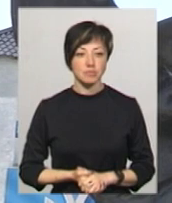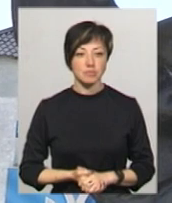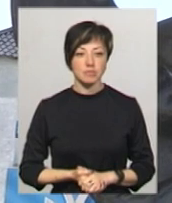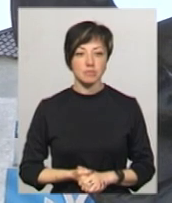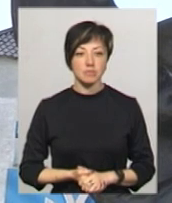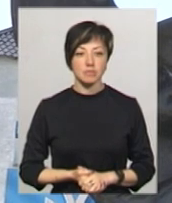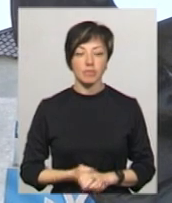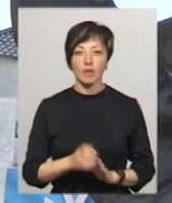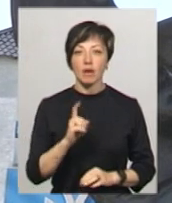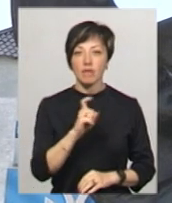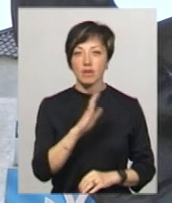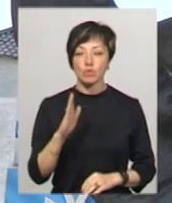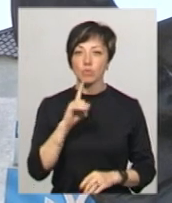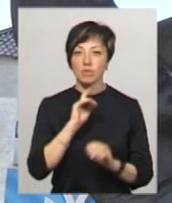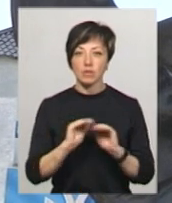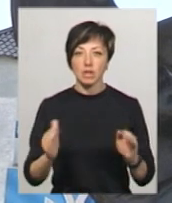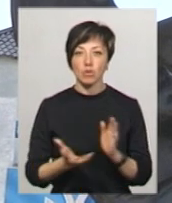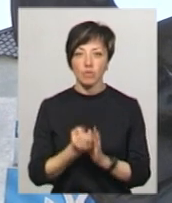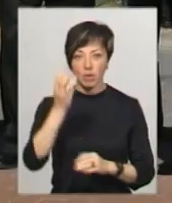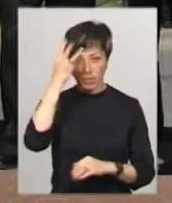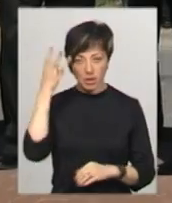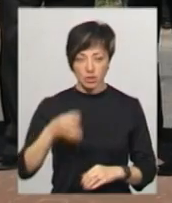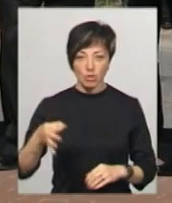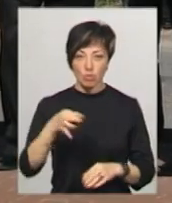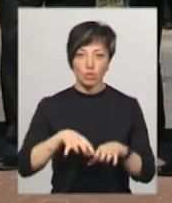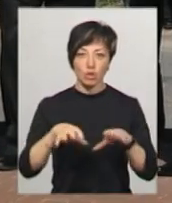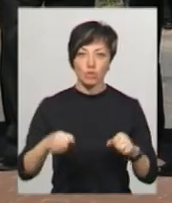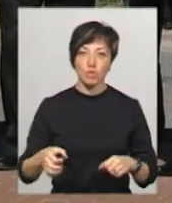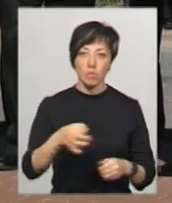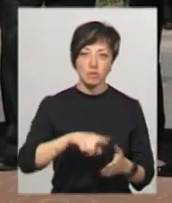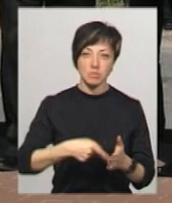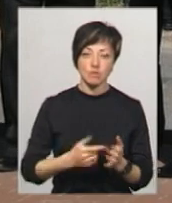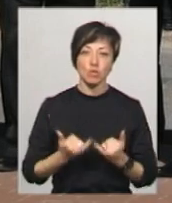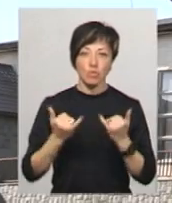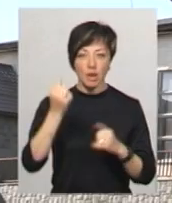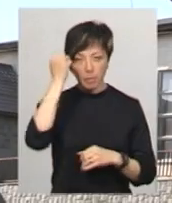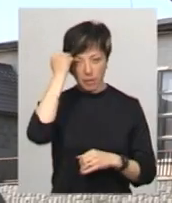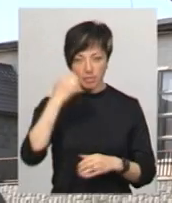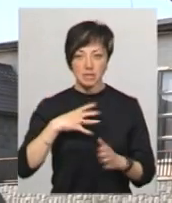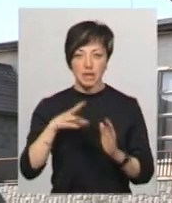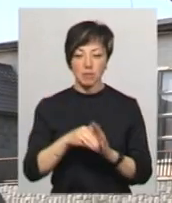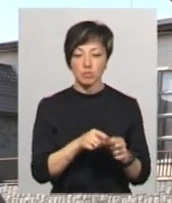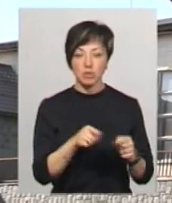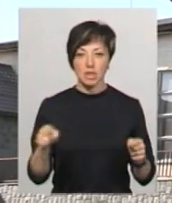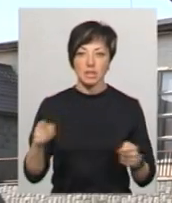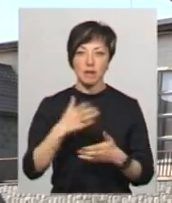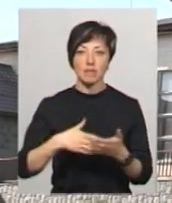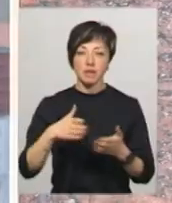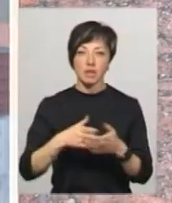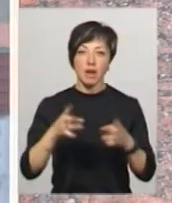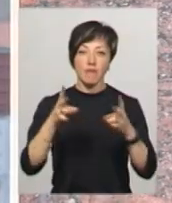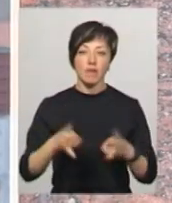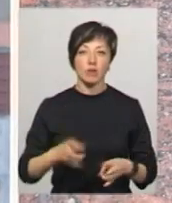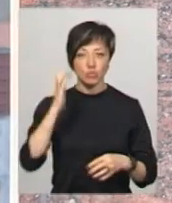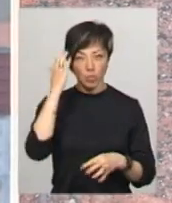Хвилиною мовчання рятувальники Хмельниччини, посадовці області і міста Хмельницького вшанували пам'ять загиблих під час ліквідації техногенної аварії на